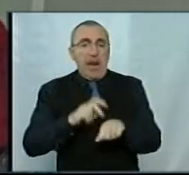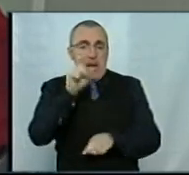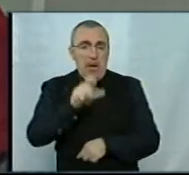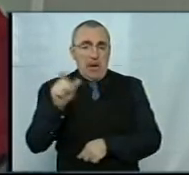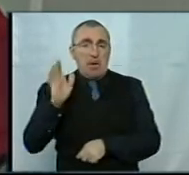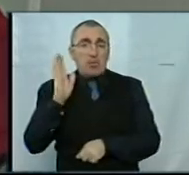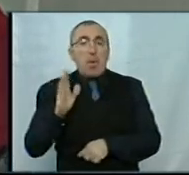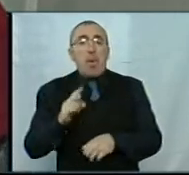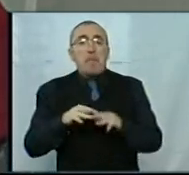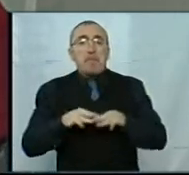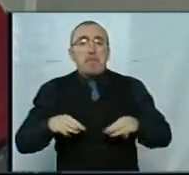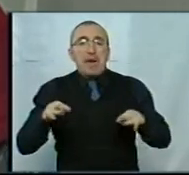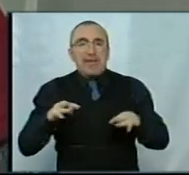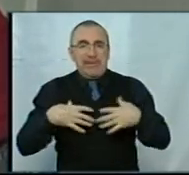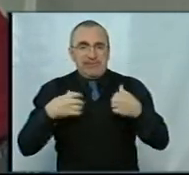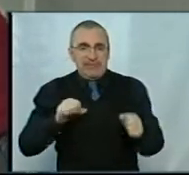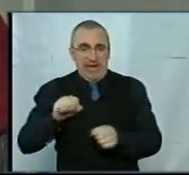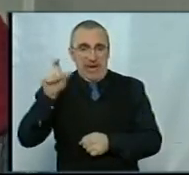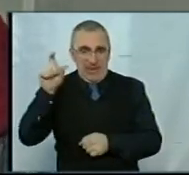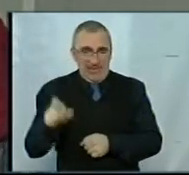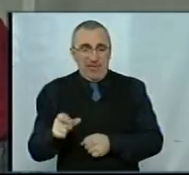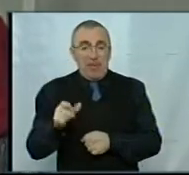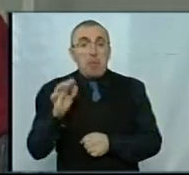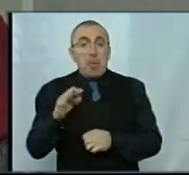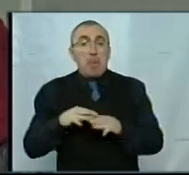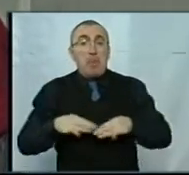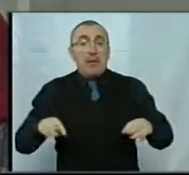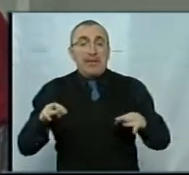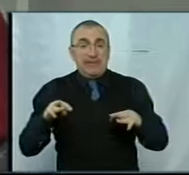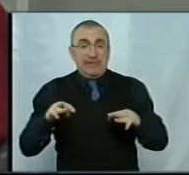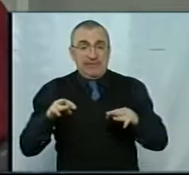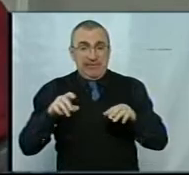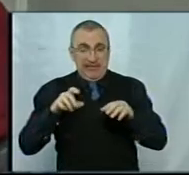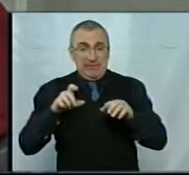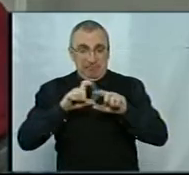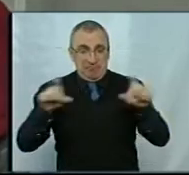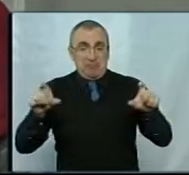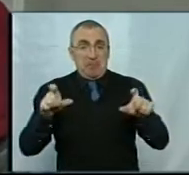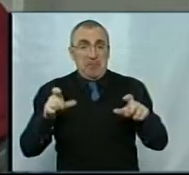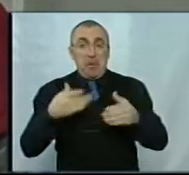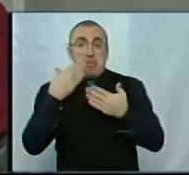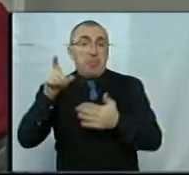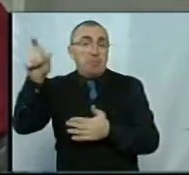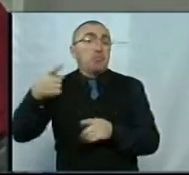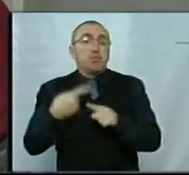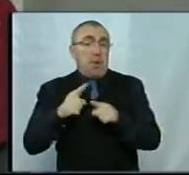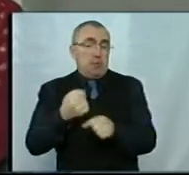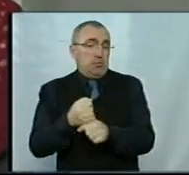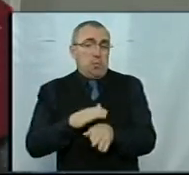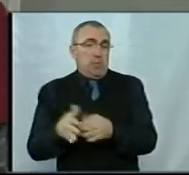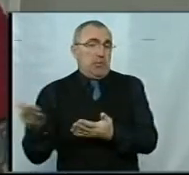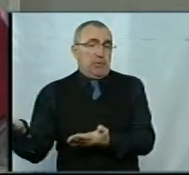і тільки для Мінздраву. Ми не можемо вам сказати, чому Мінздрав вирішив. Ідіть, будь ласка, до Мінздраву, спитайте у них, чому вони так зробили.